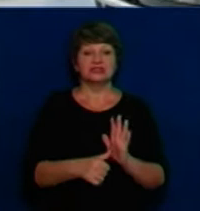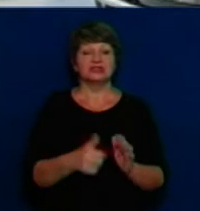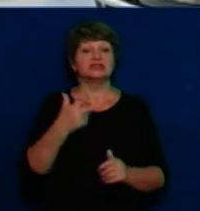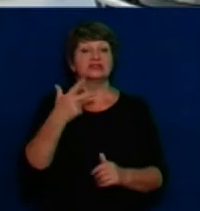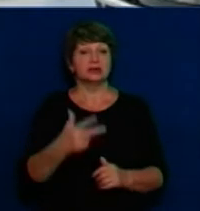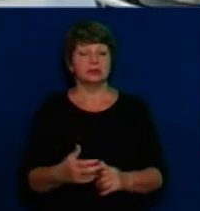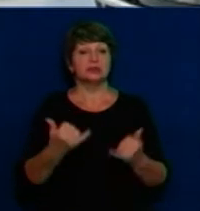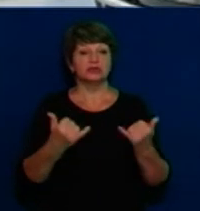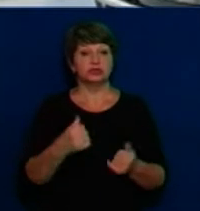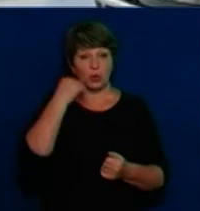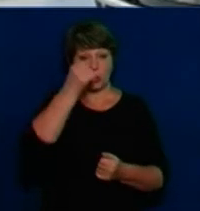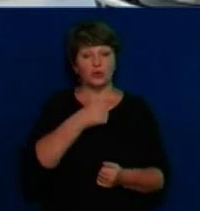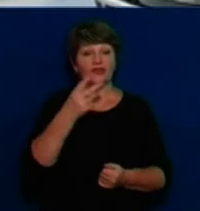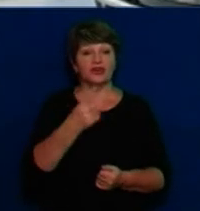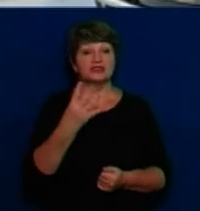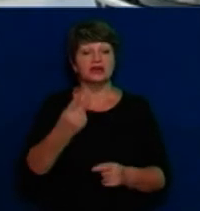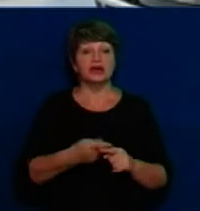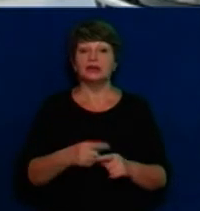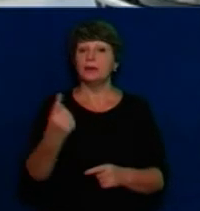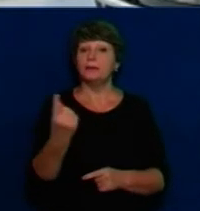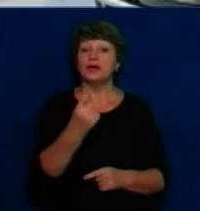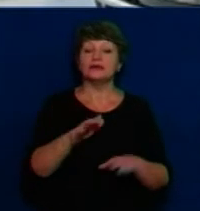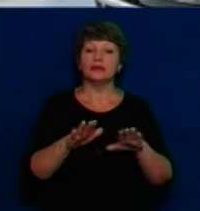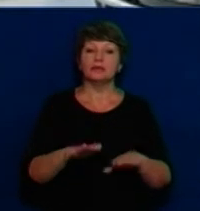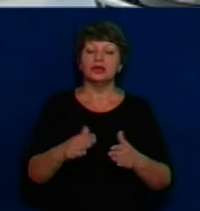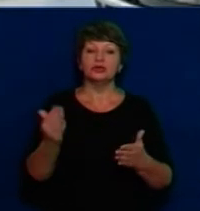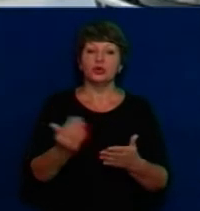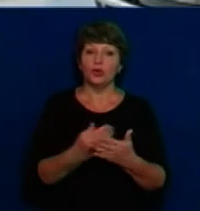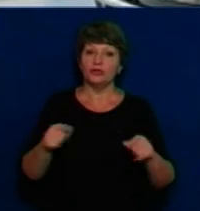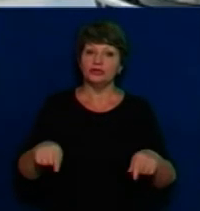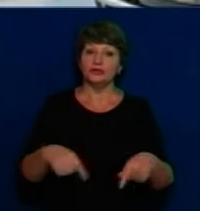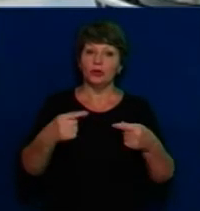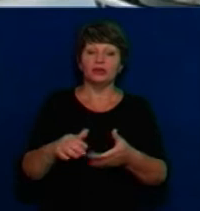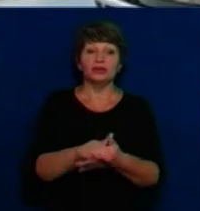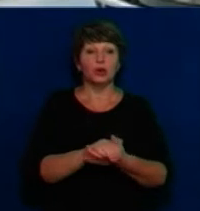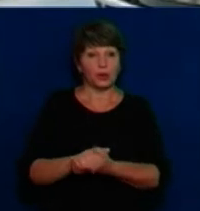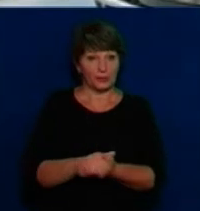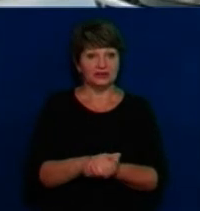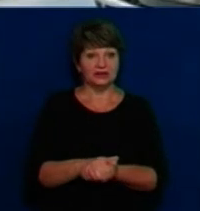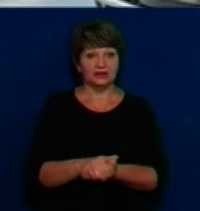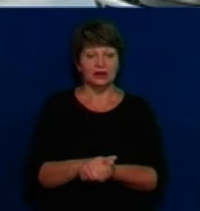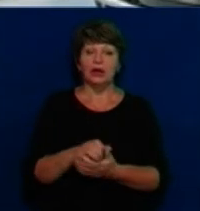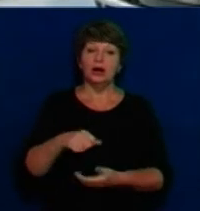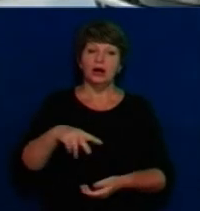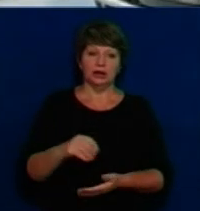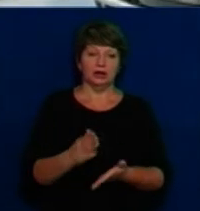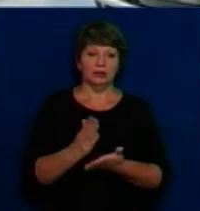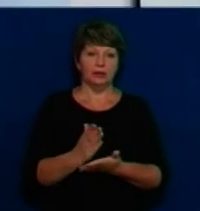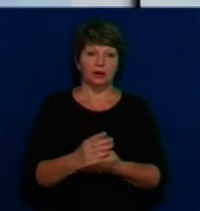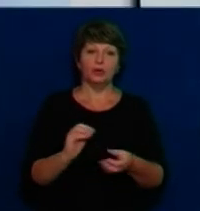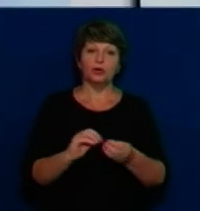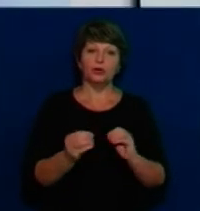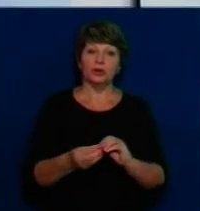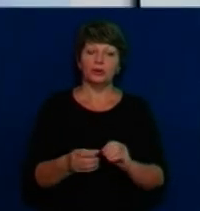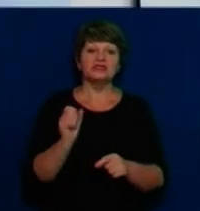24. Це перше місце в Україні по кількості новостворених громад. Але маємо проблеми зараз із